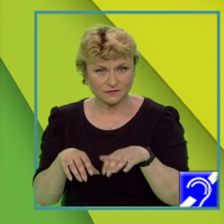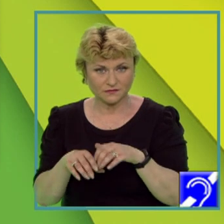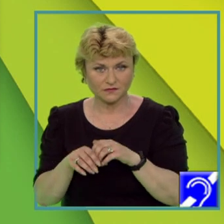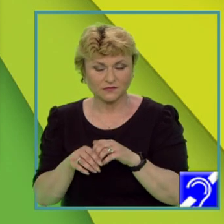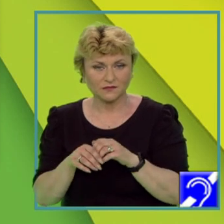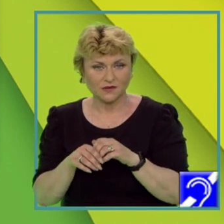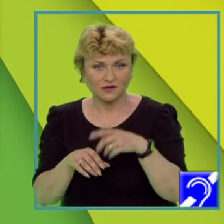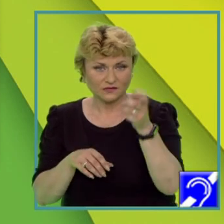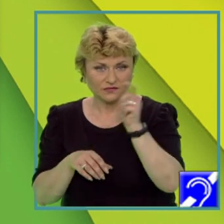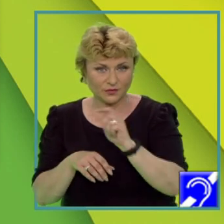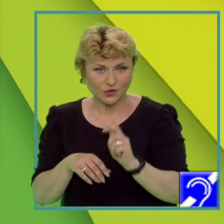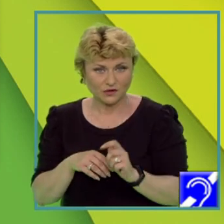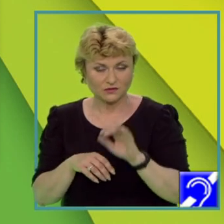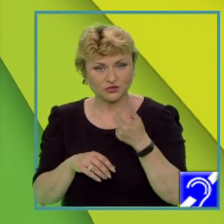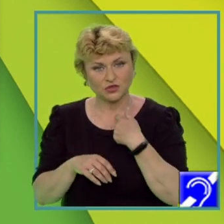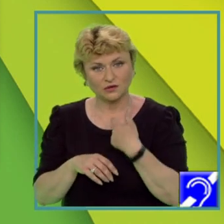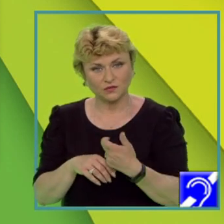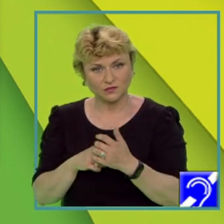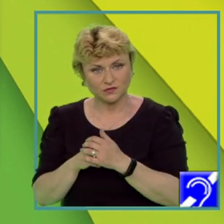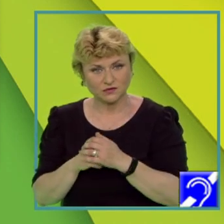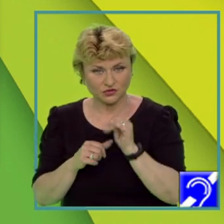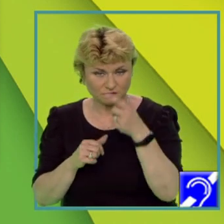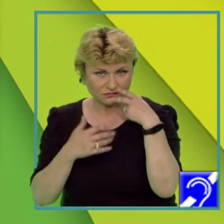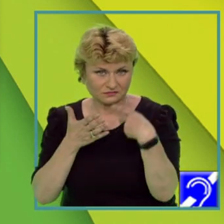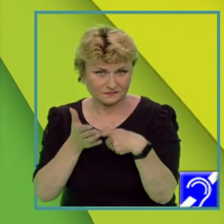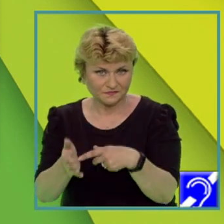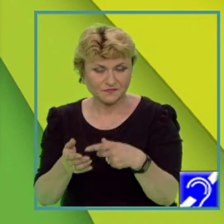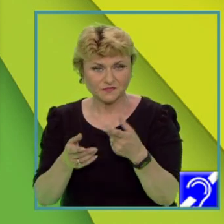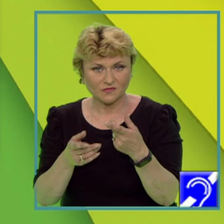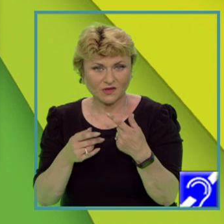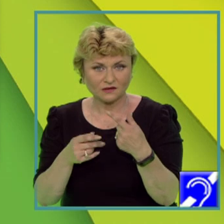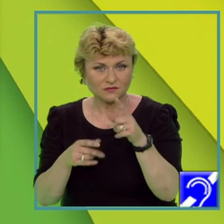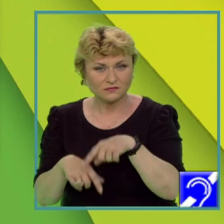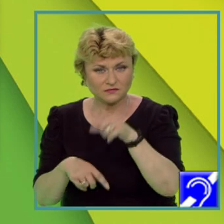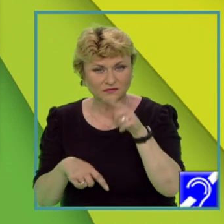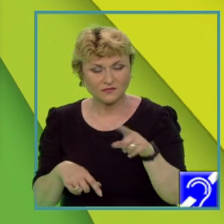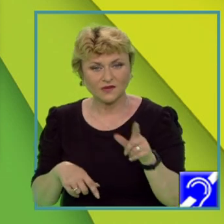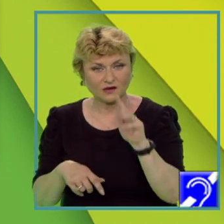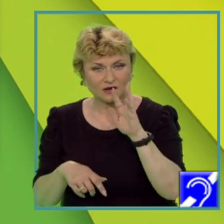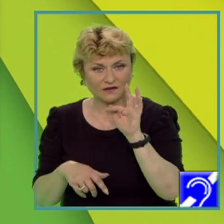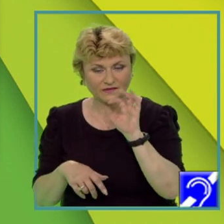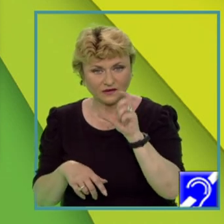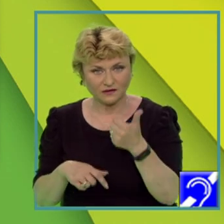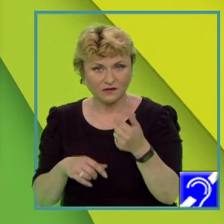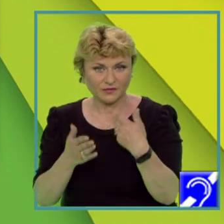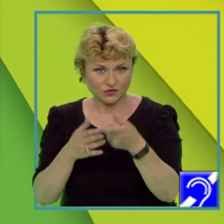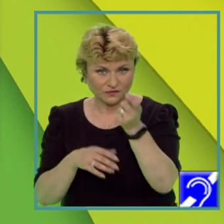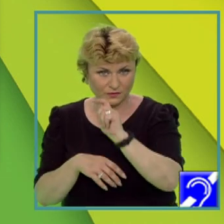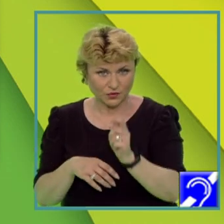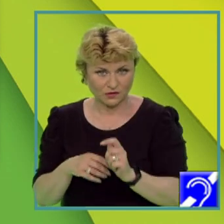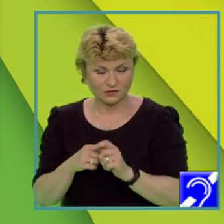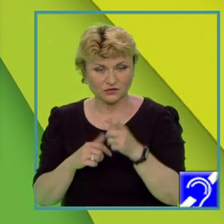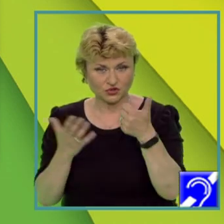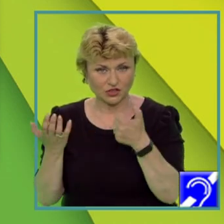februarie și august. Identificăm pe reprezentarea grafică valorile pentru februarie, respectiv 60 de